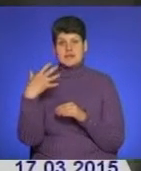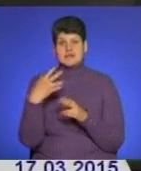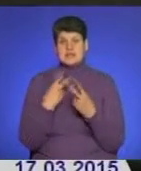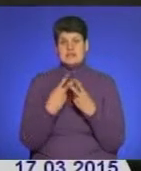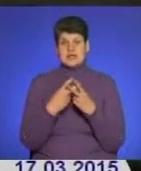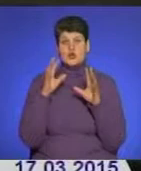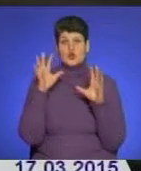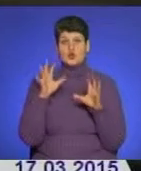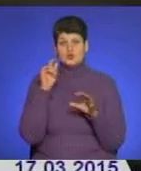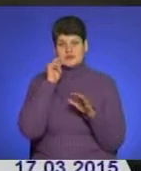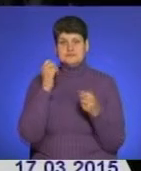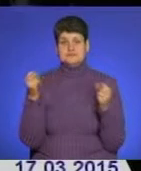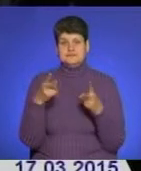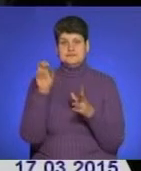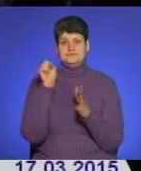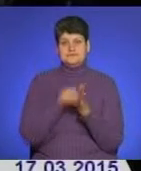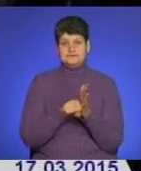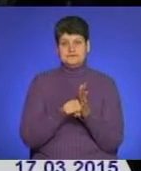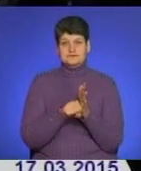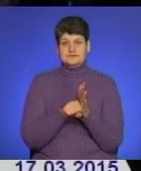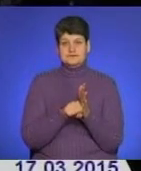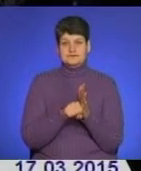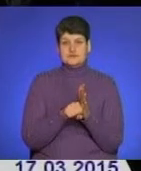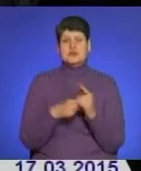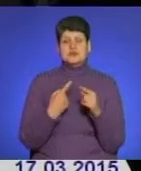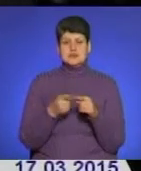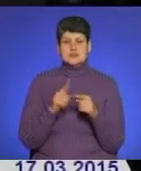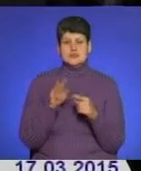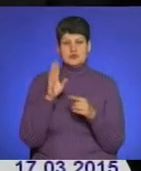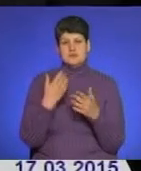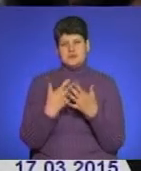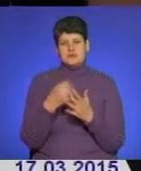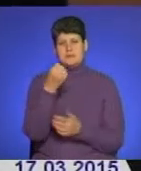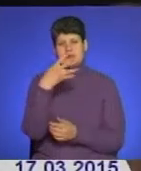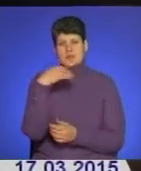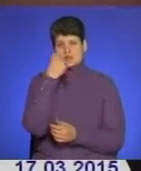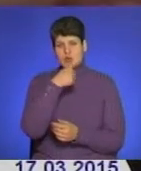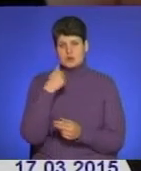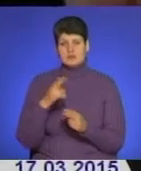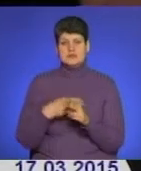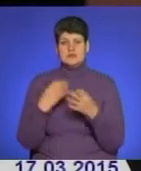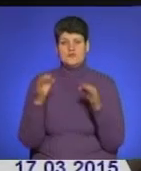кодексу України умисне вбивство. Це скоєне молодику може загрожувати до 15 років позбавлення волі.